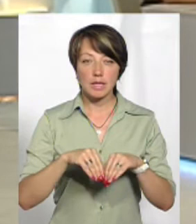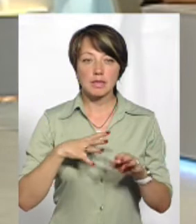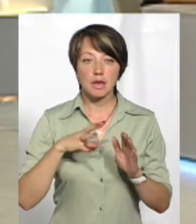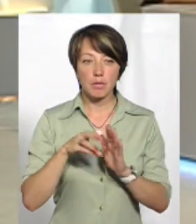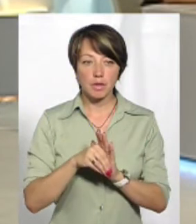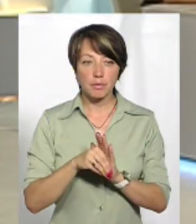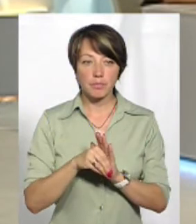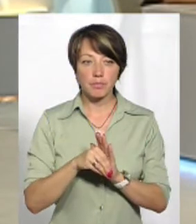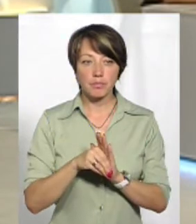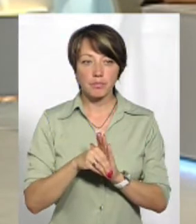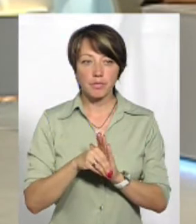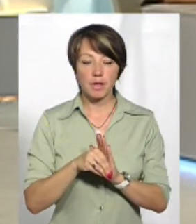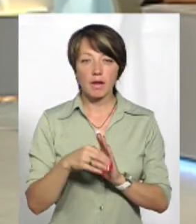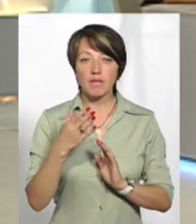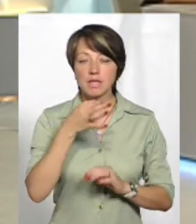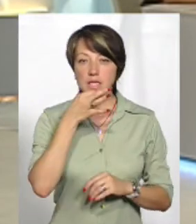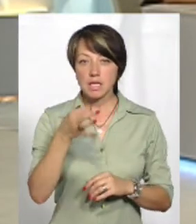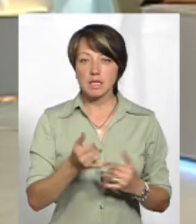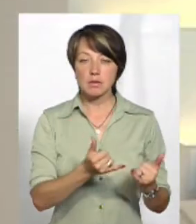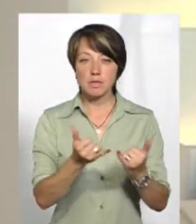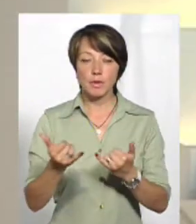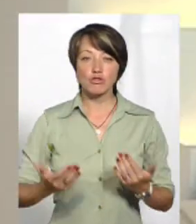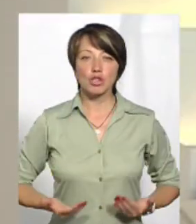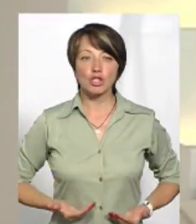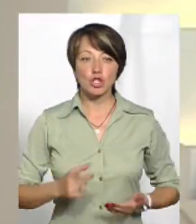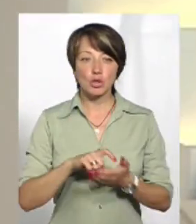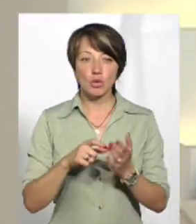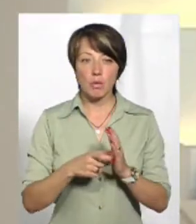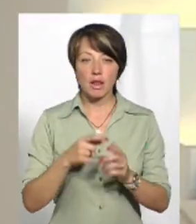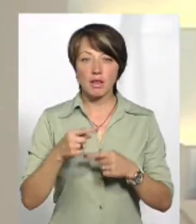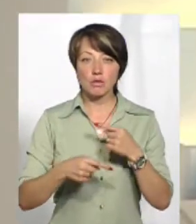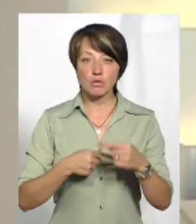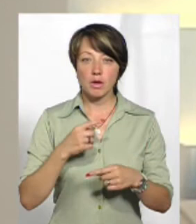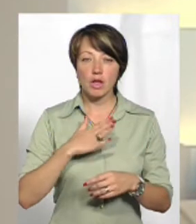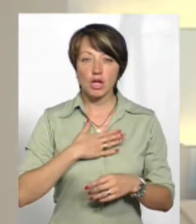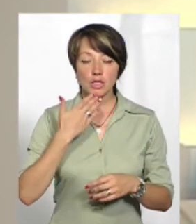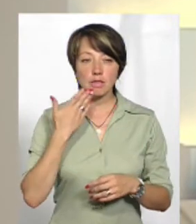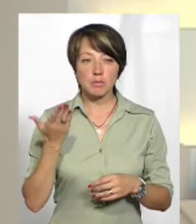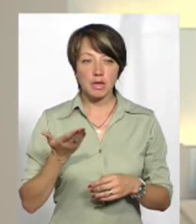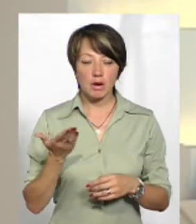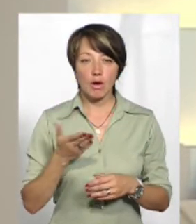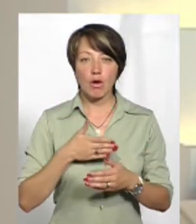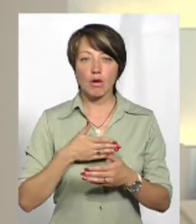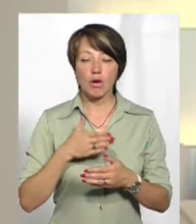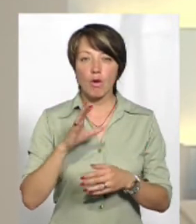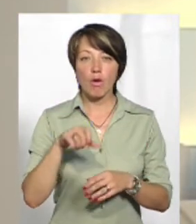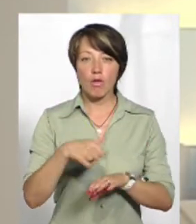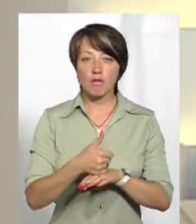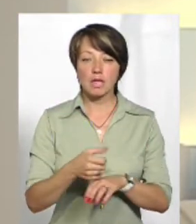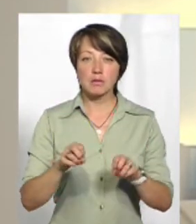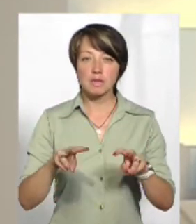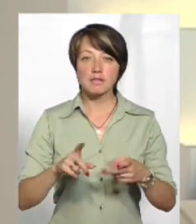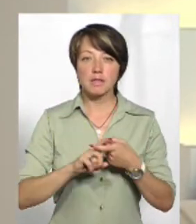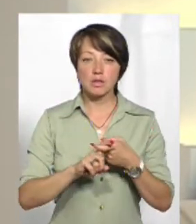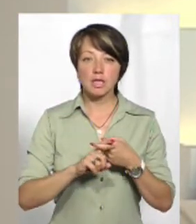загиблих. І от ви сказали про забезпечення житлом, і наступна наша спікерка, вона головна спеціалістка по зв'язках